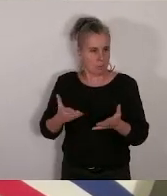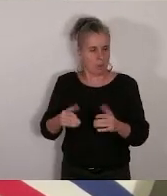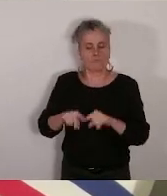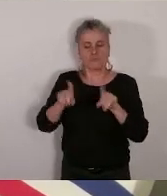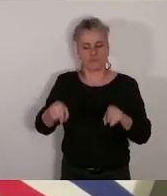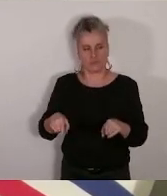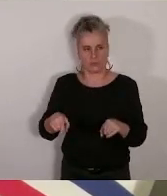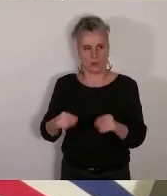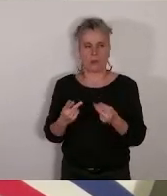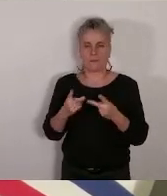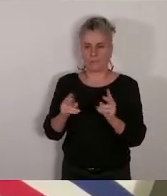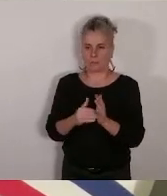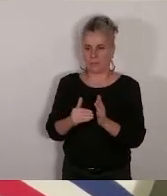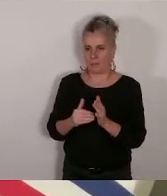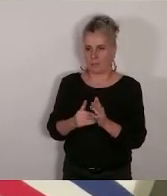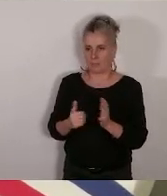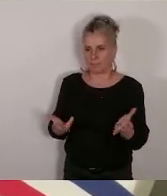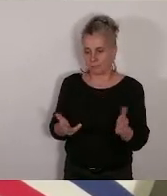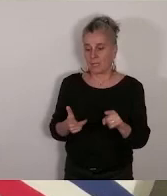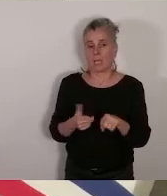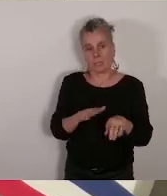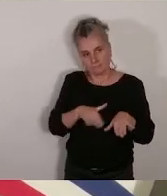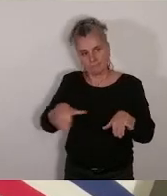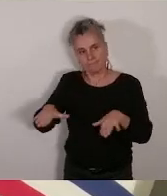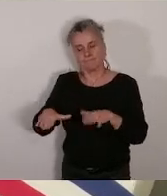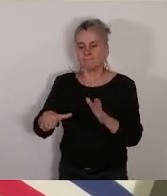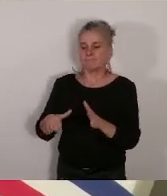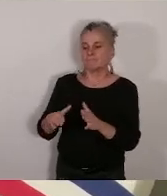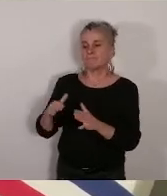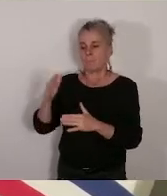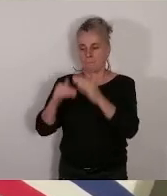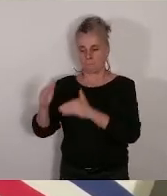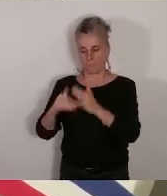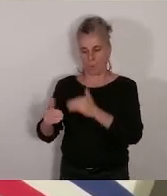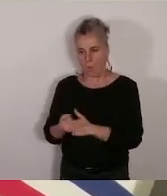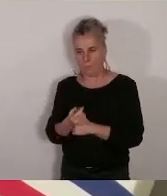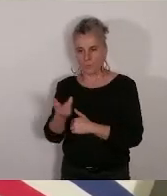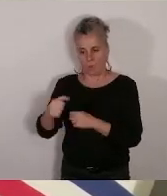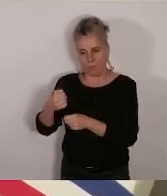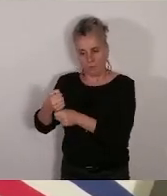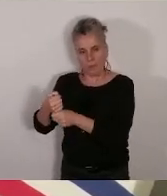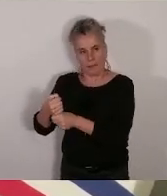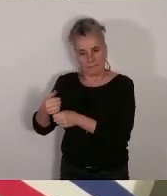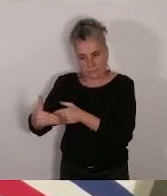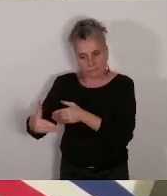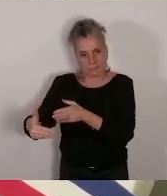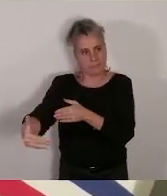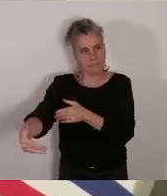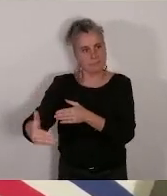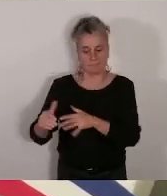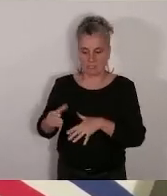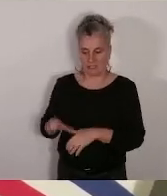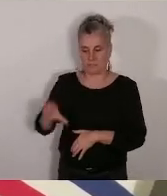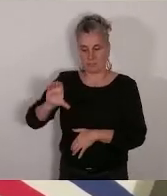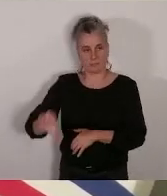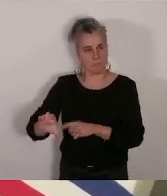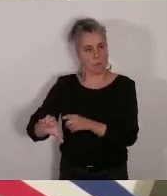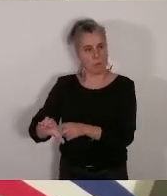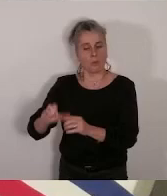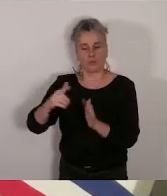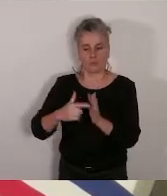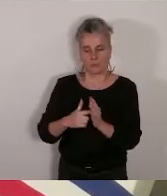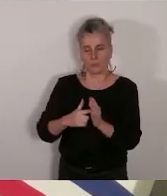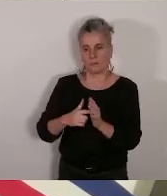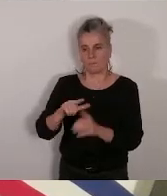Marseille et le plan pluriannuel d'investissement 2024-2029. Et je souhaitais vous en parler